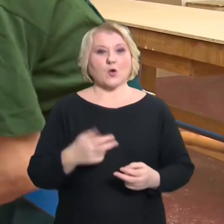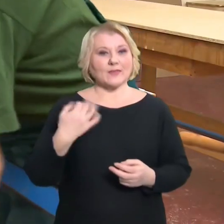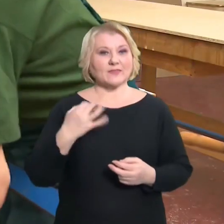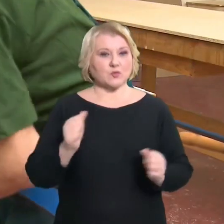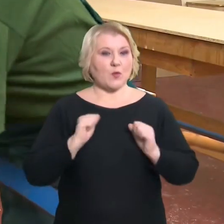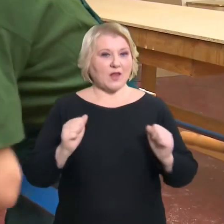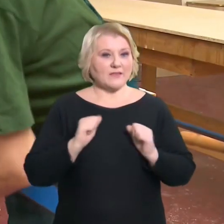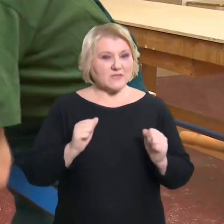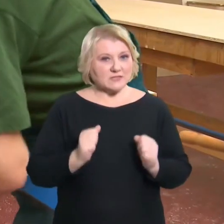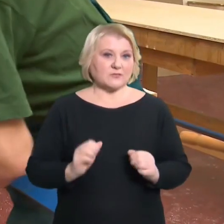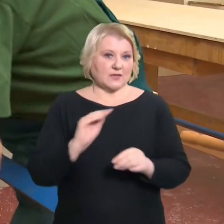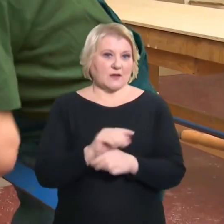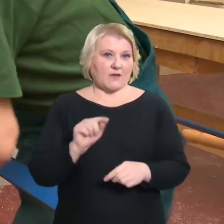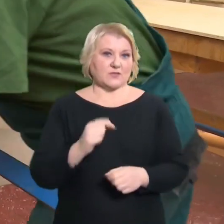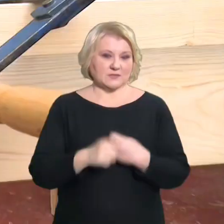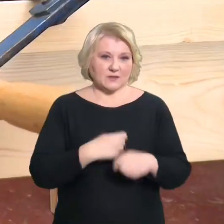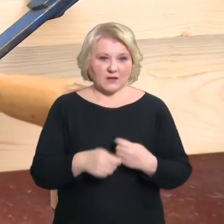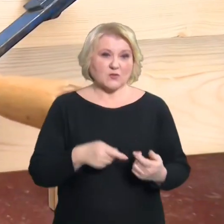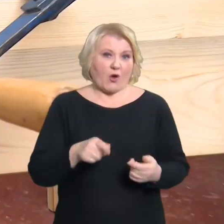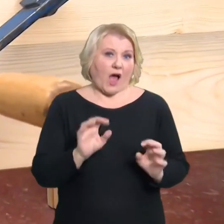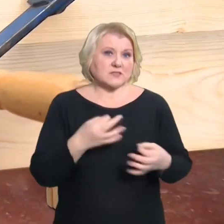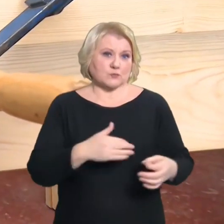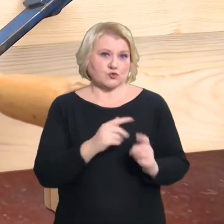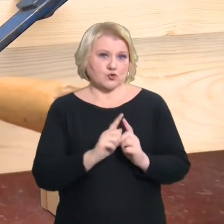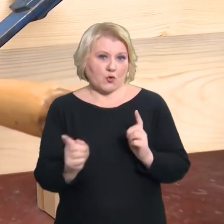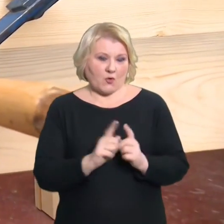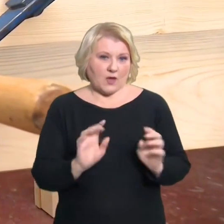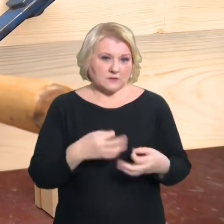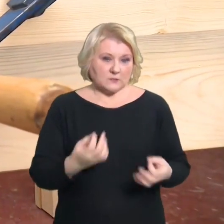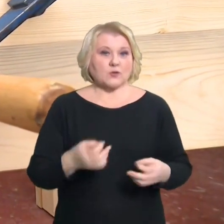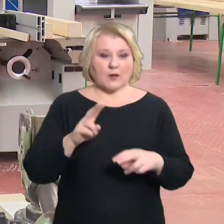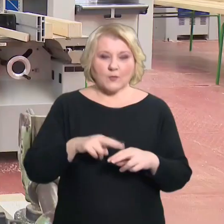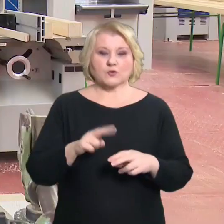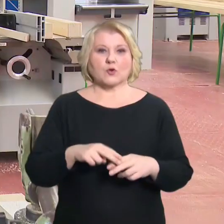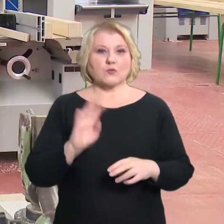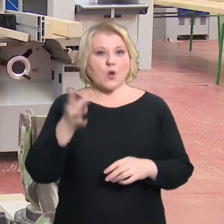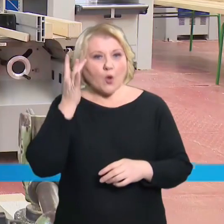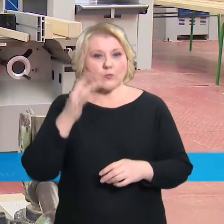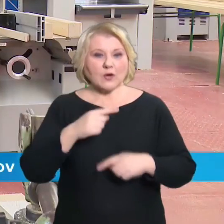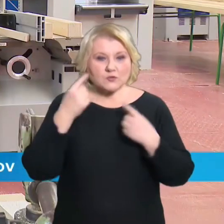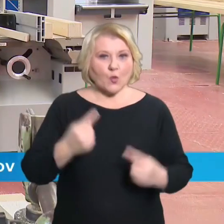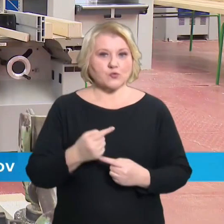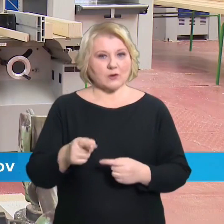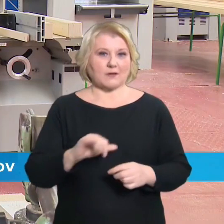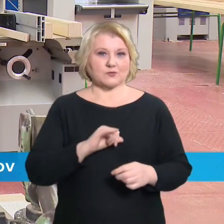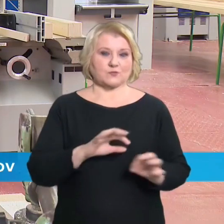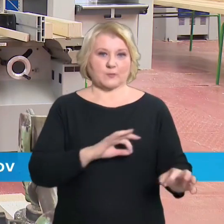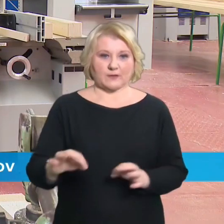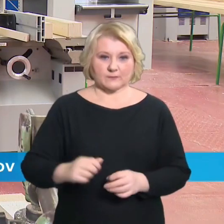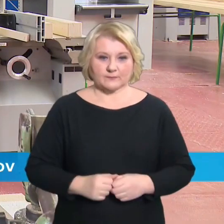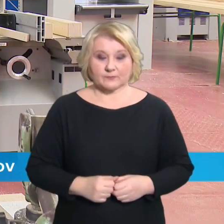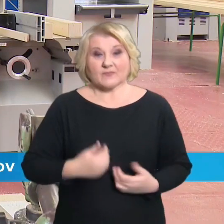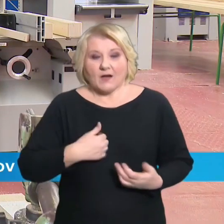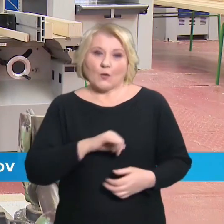Ten je teď jediným způsobem, jak do školy docházet a lépe se tak připravit na odbornou zkoušku. Zajímá mě, jestli to udělám,